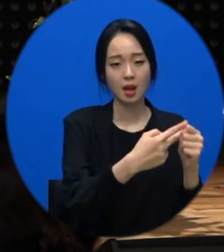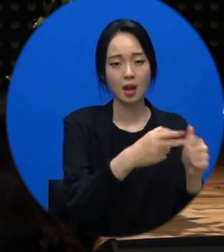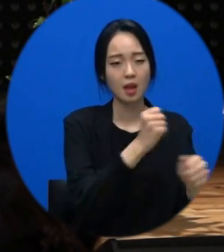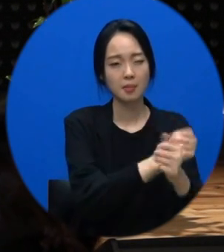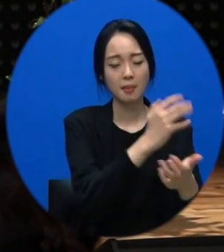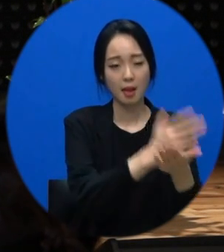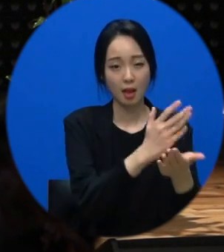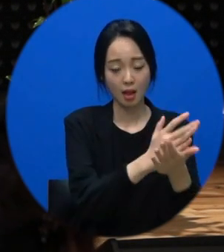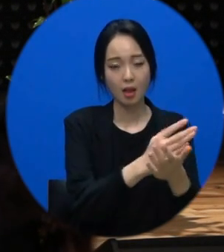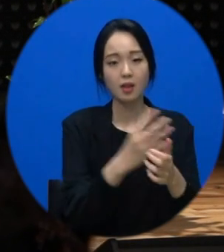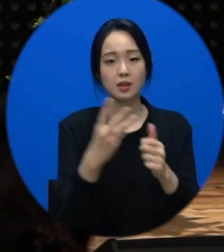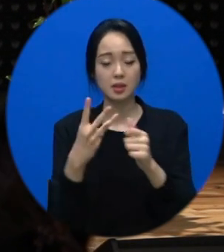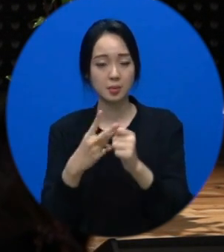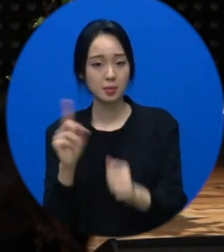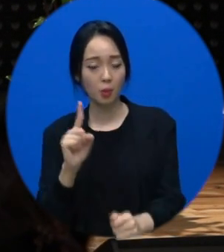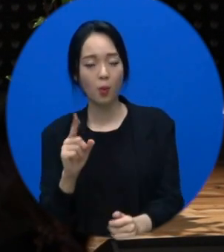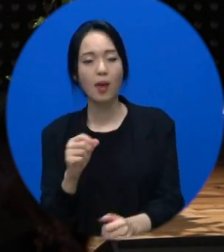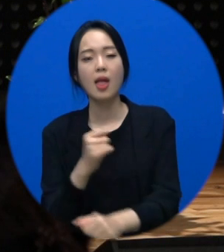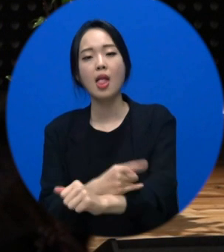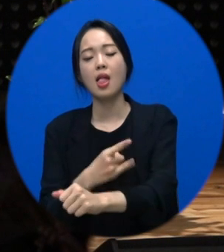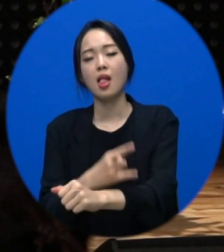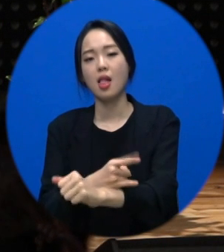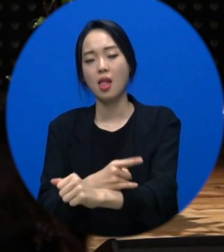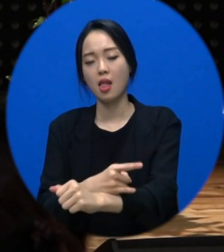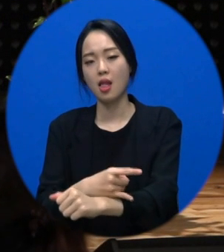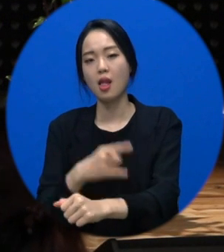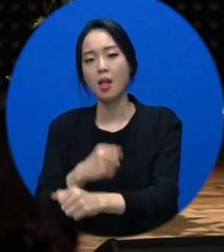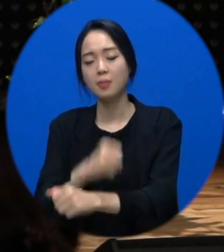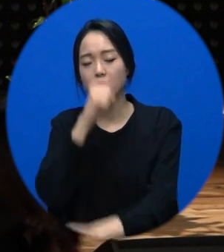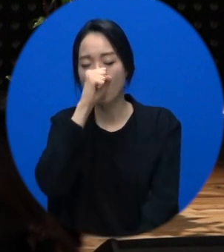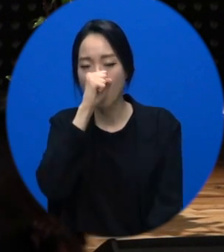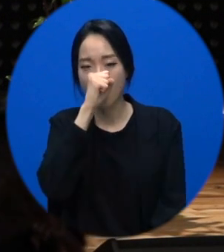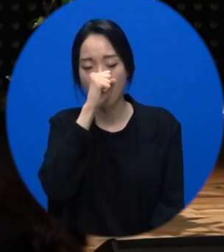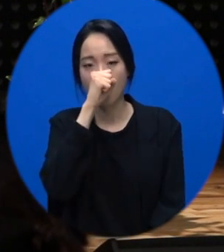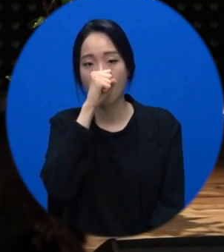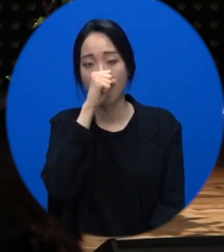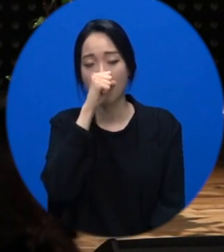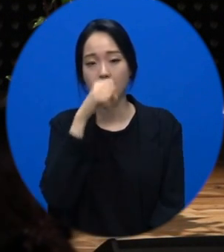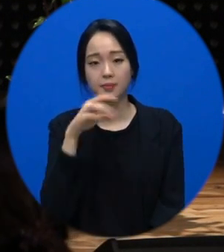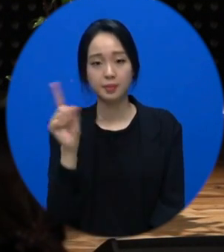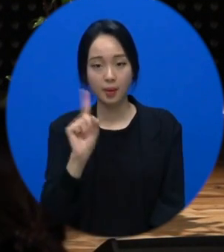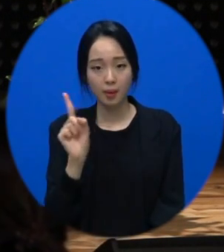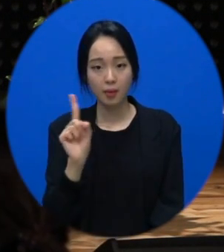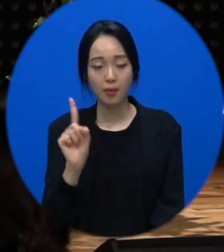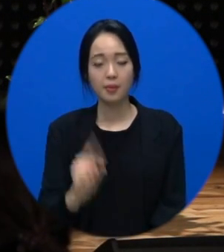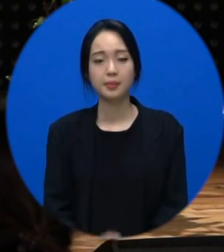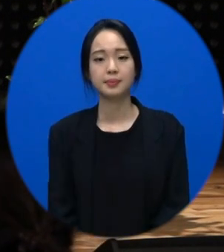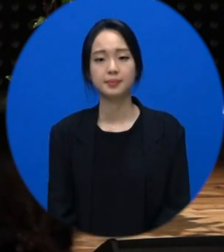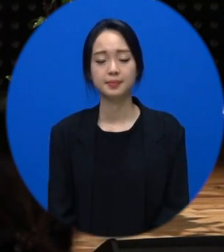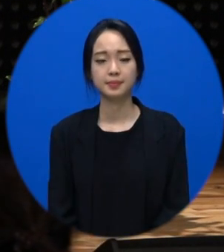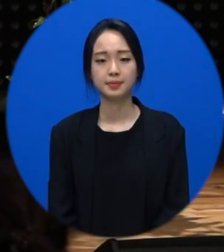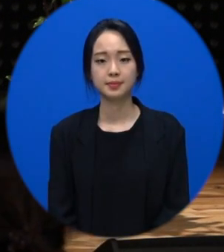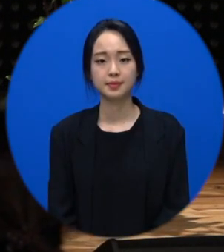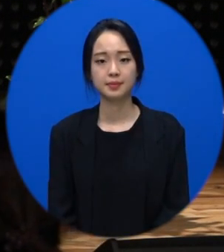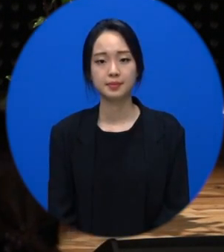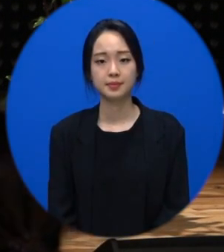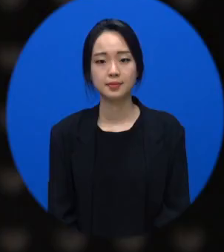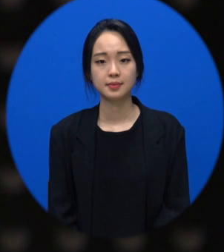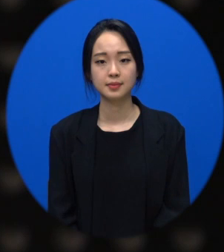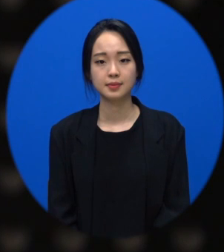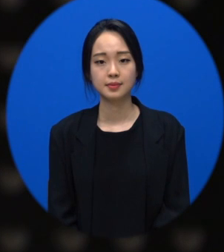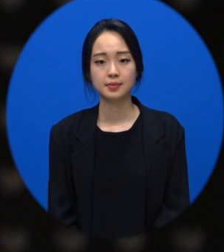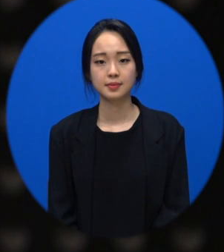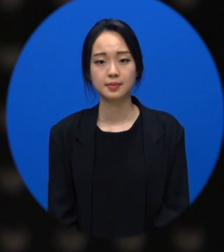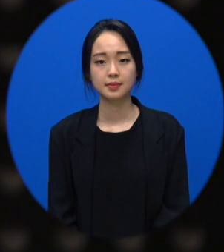아마 전 진짜 못하실걸요. 왜냐하면 오늘은 방송 때문에 오신 거니까 아마 못하실 거예요. 뭐냐면 강연이요.